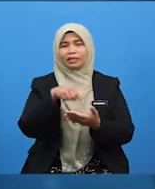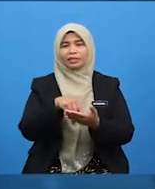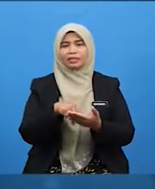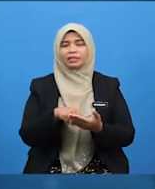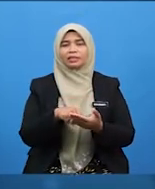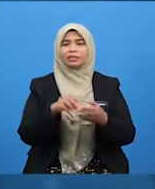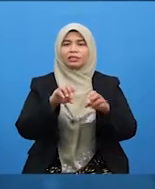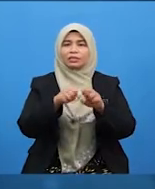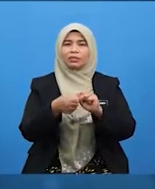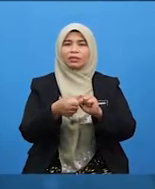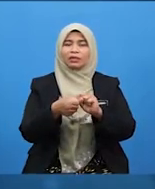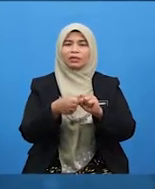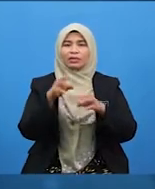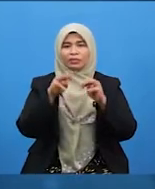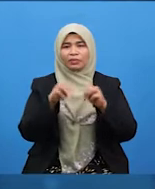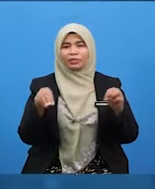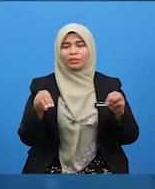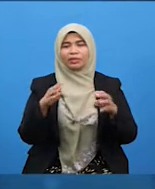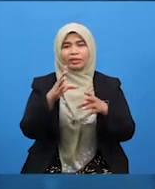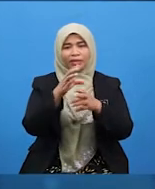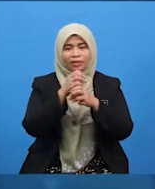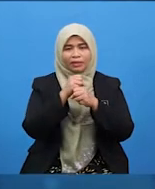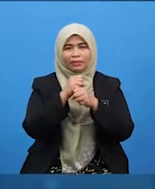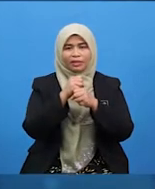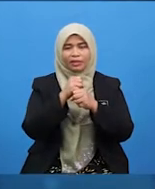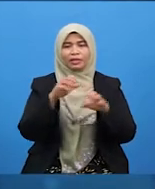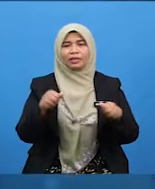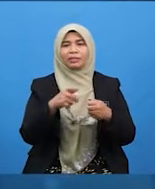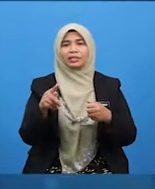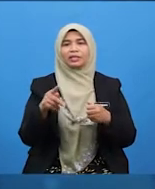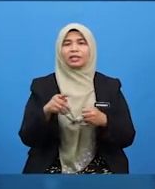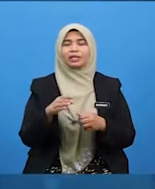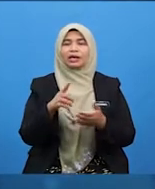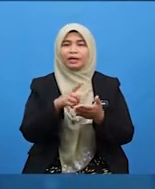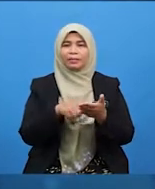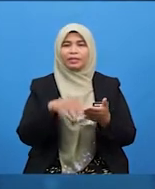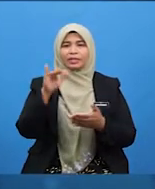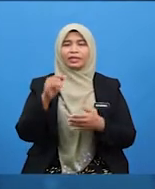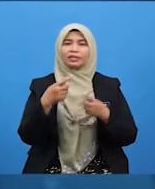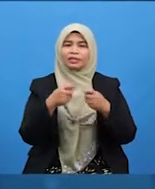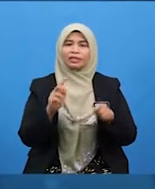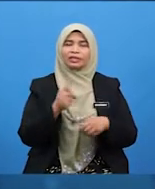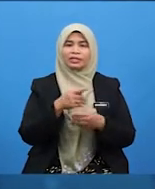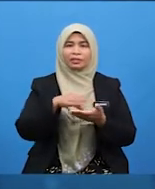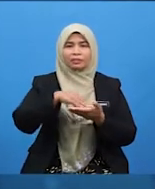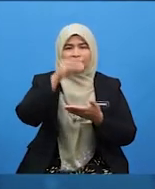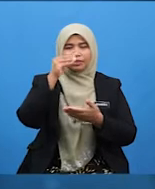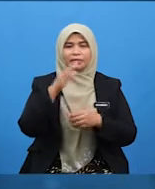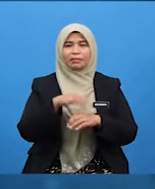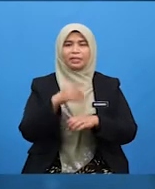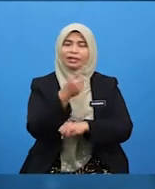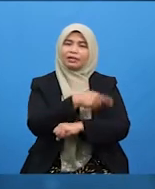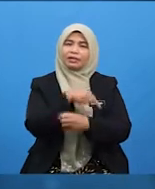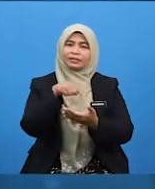Semoga murid-murid dapat mengamalkan apa yang telah kita pelajari